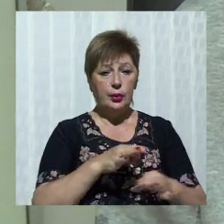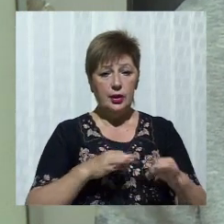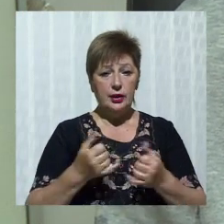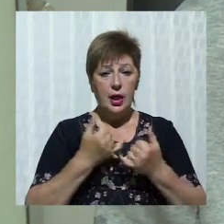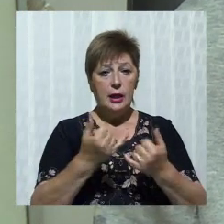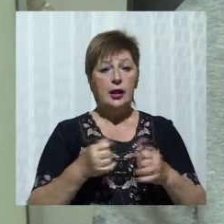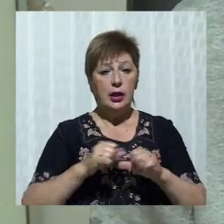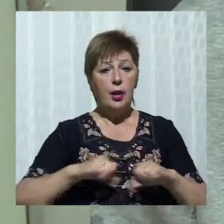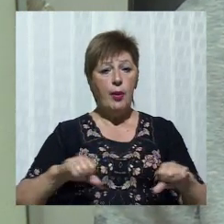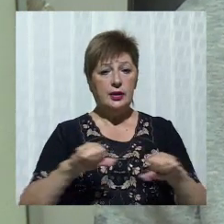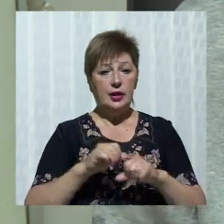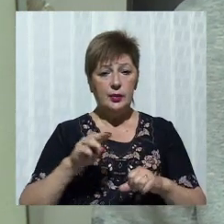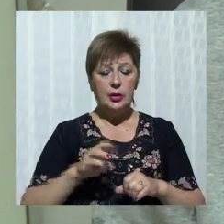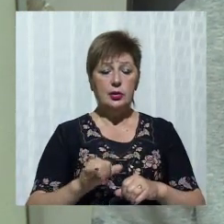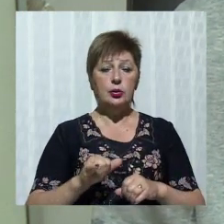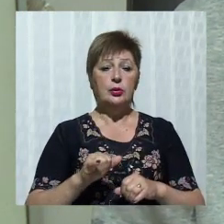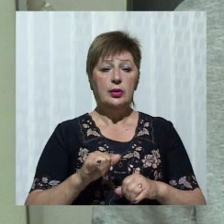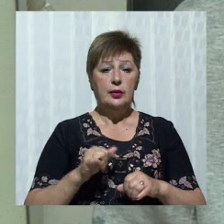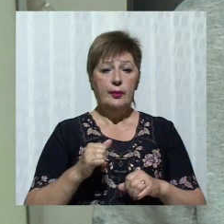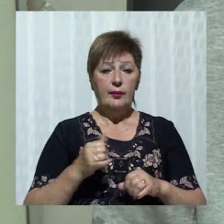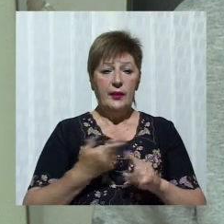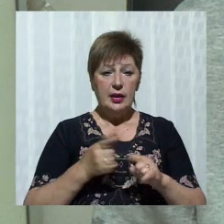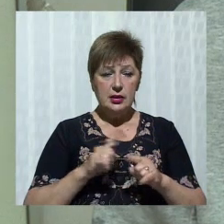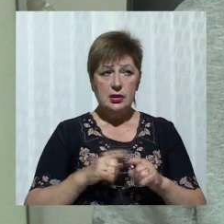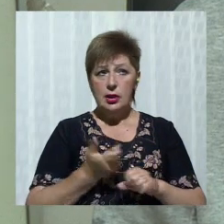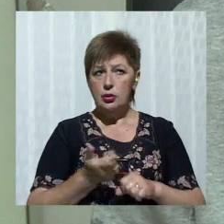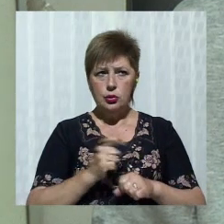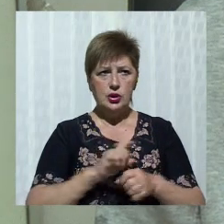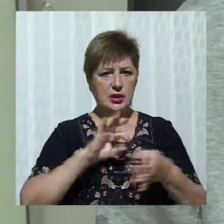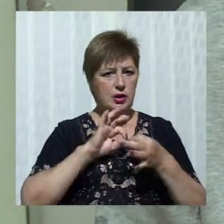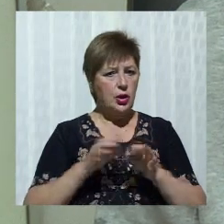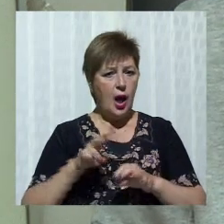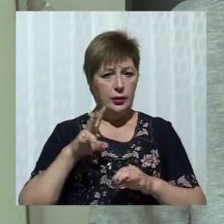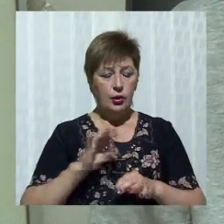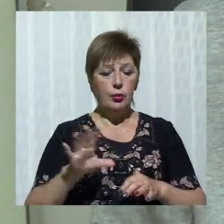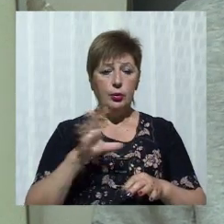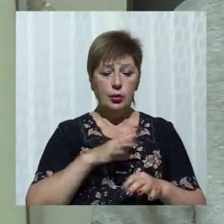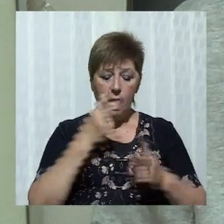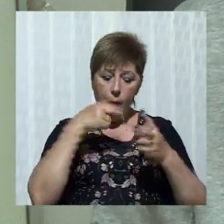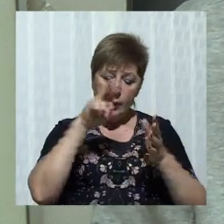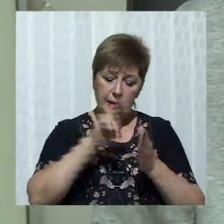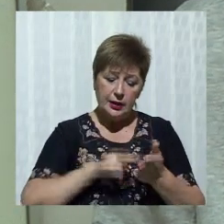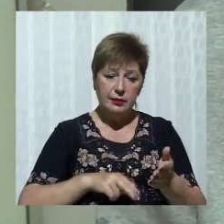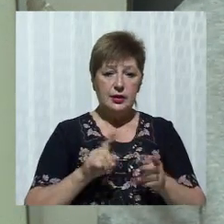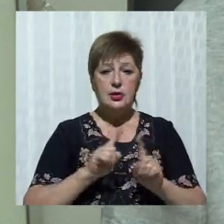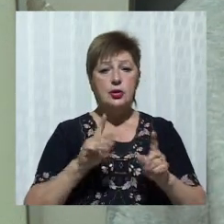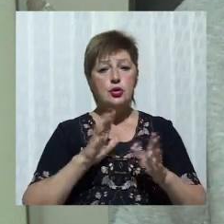департаменту першого це було досить складно, передивитися, що як робити,